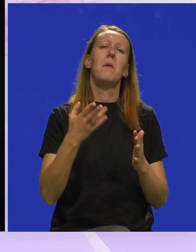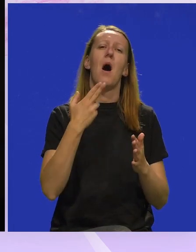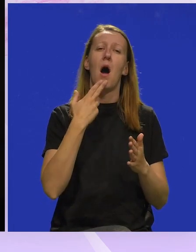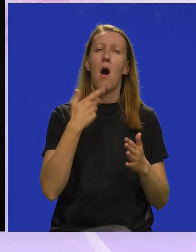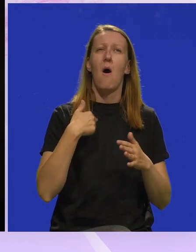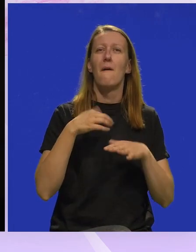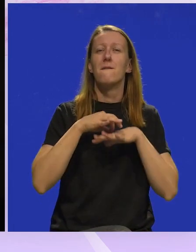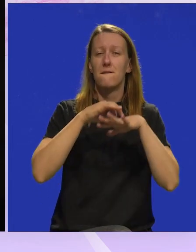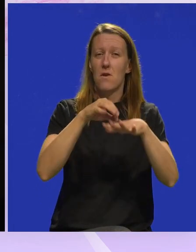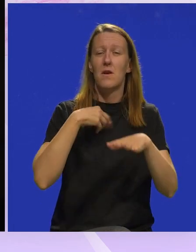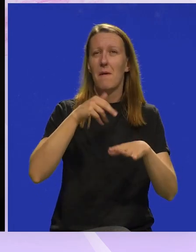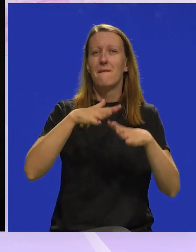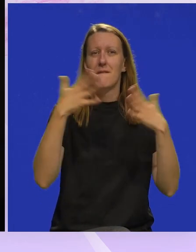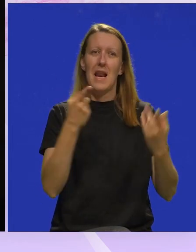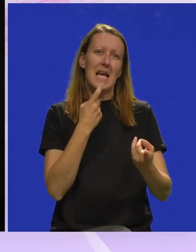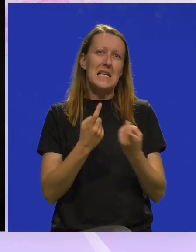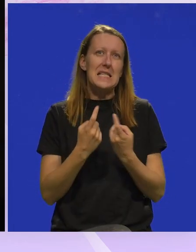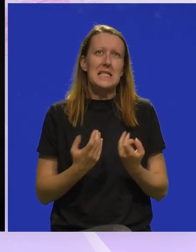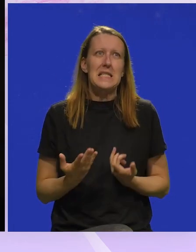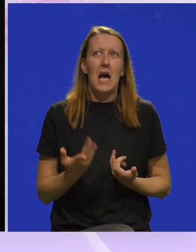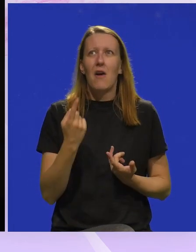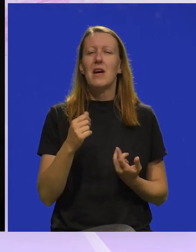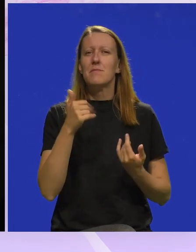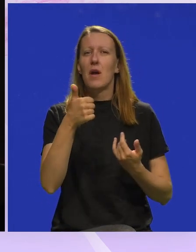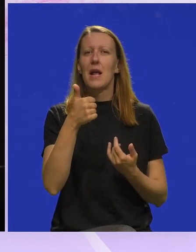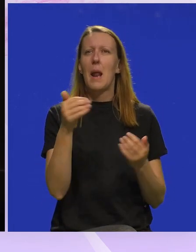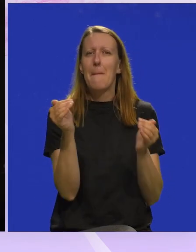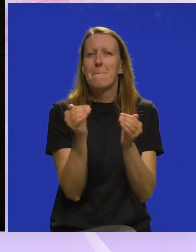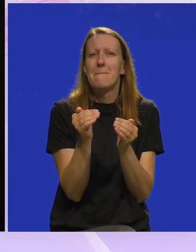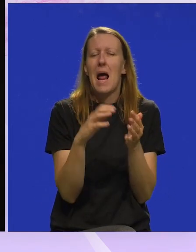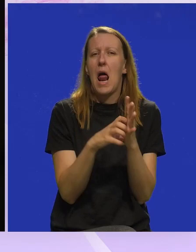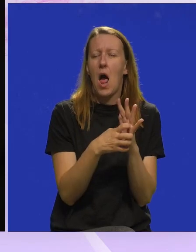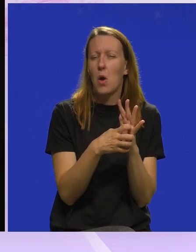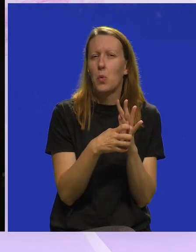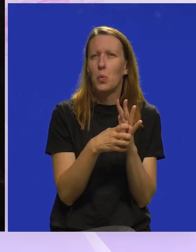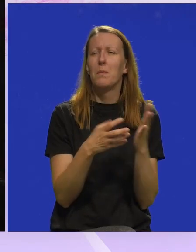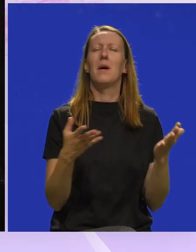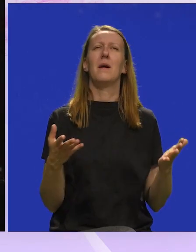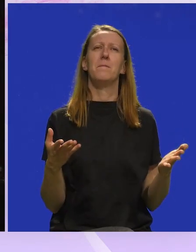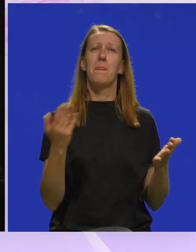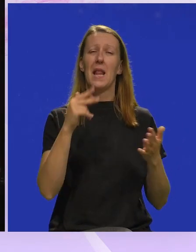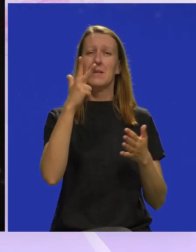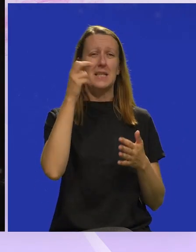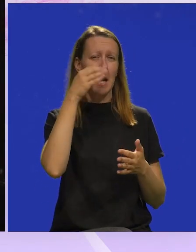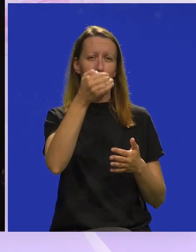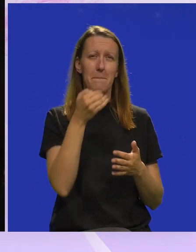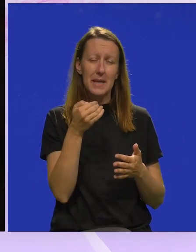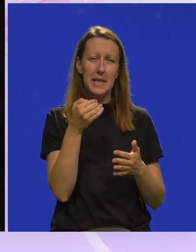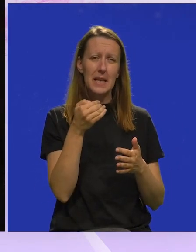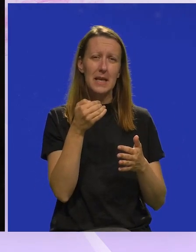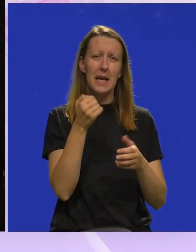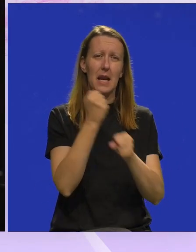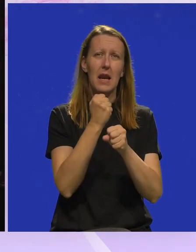Kao redatelj imao sam jedan veliki izazov zato što smo zapravo jedan jako mali ansambl. I kad smo tri dana prije premijere